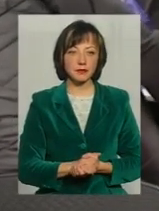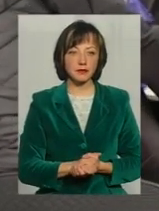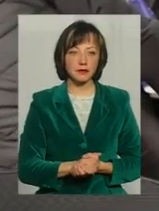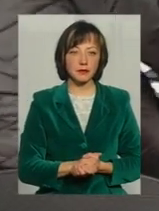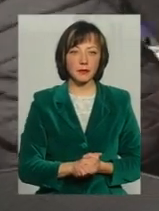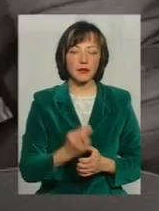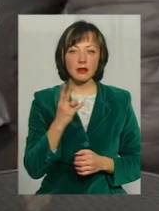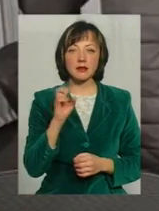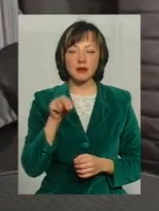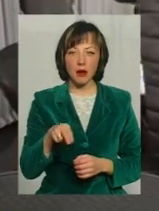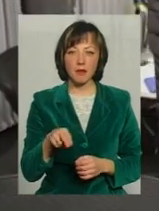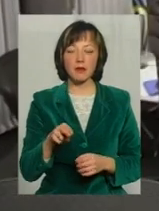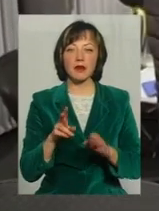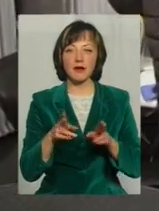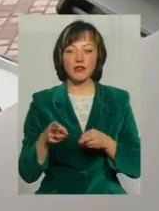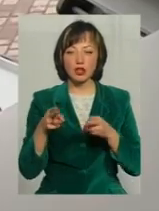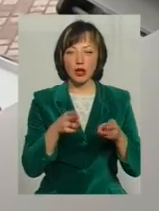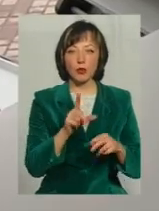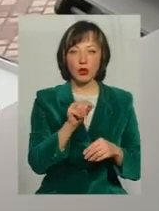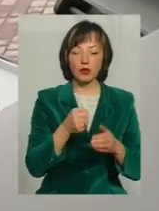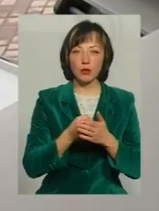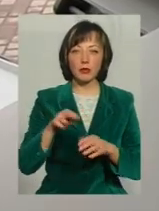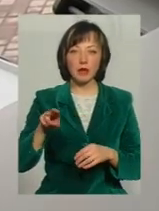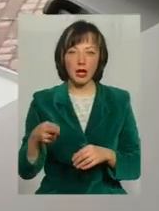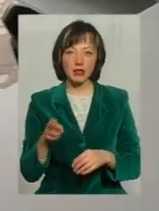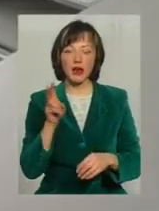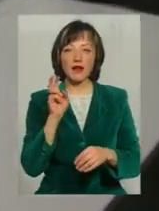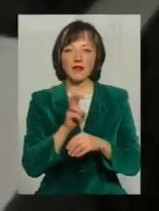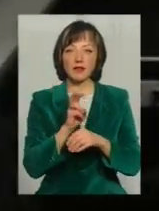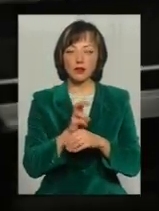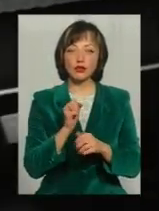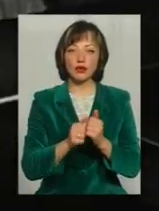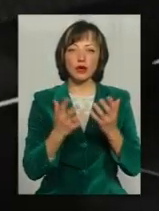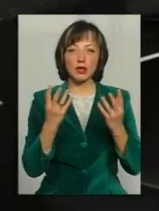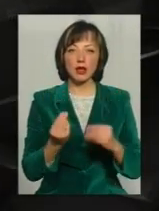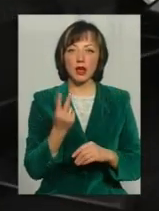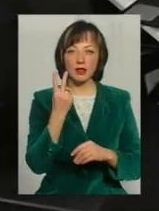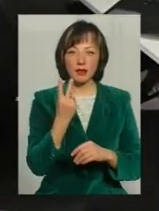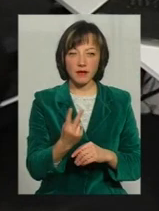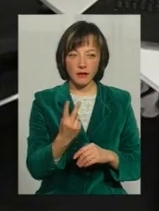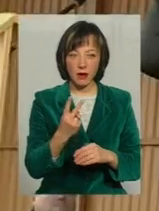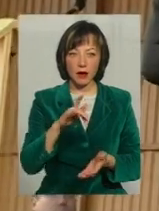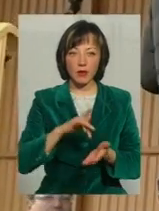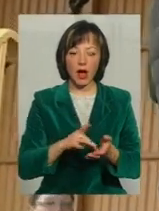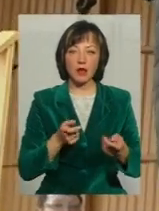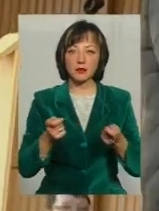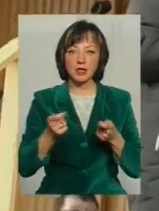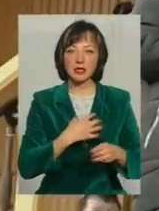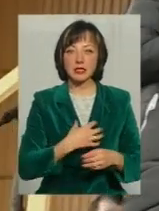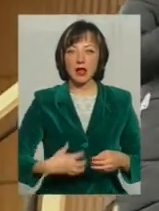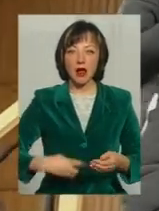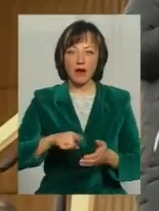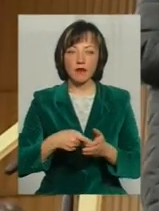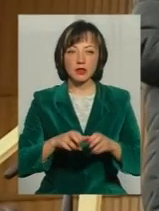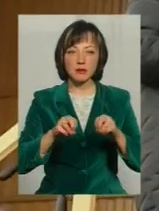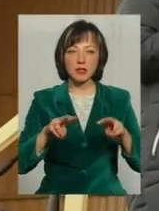СНАП на колесах виїжджатиме від понеділка до п'ятниці Та відвідуватиме щодня два населених пункти Адміністратори зі Славути пройшли